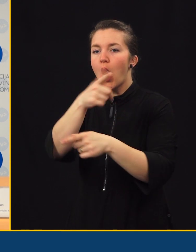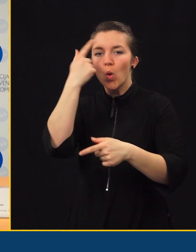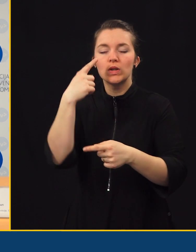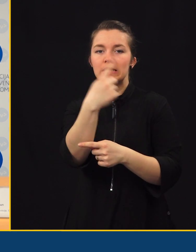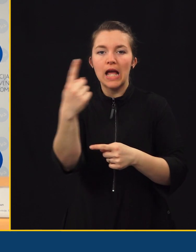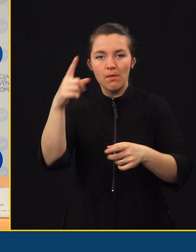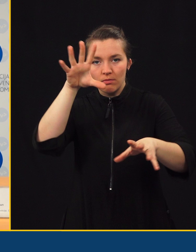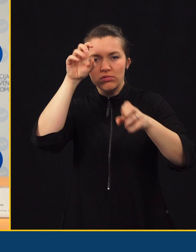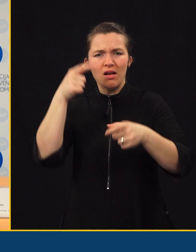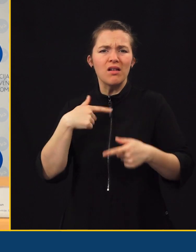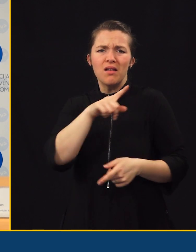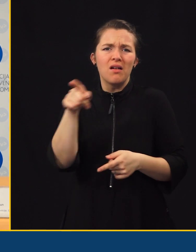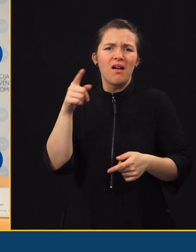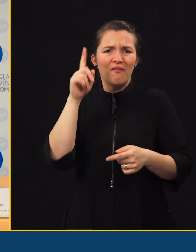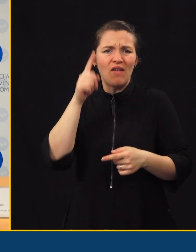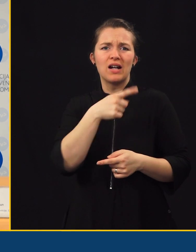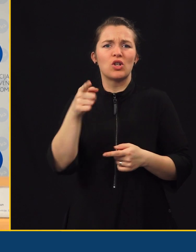zastopimo, da je to nevarno.